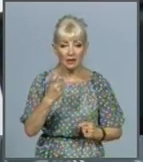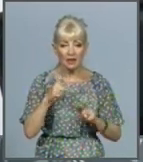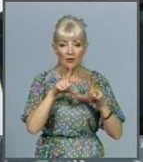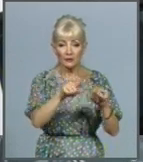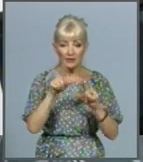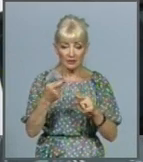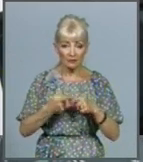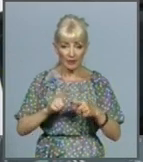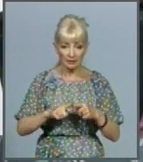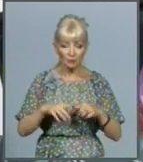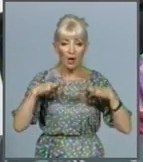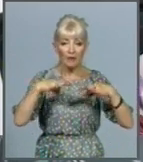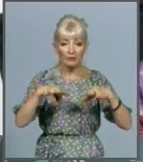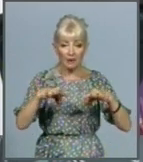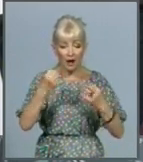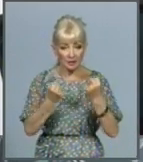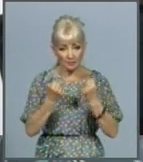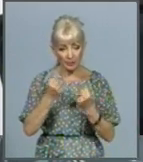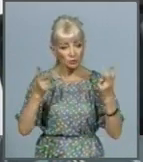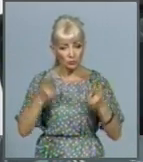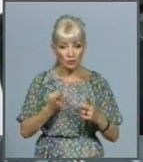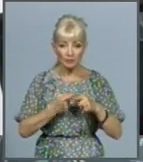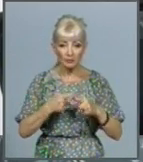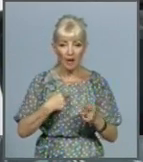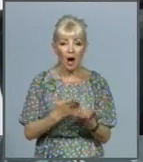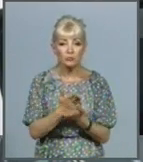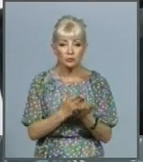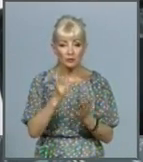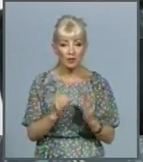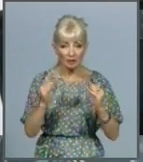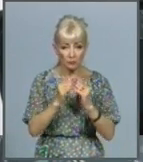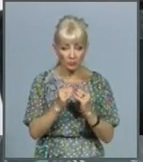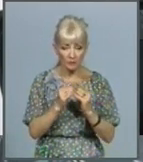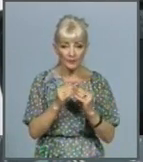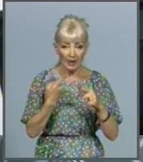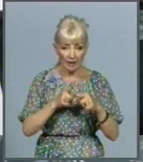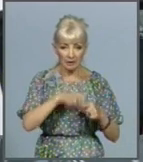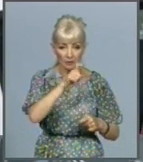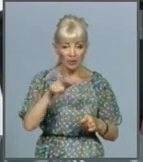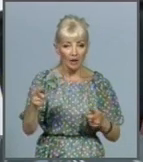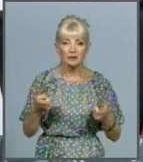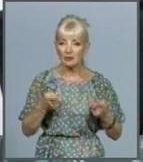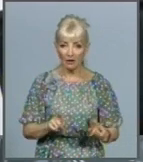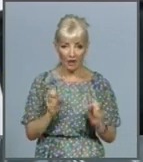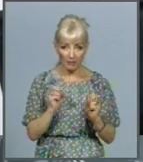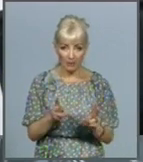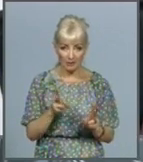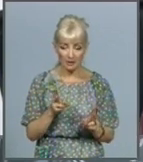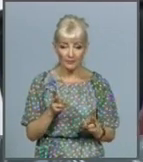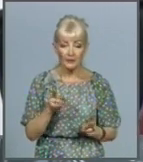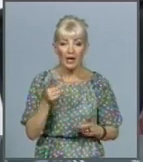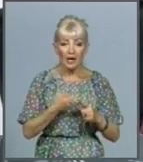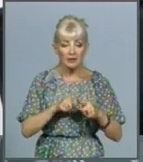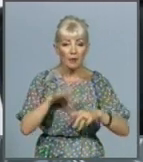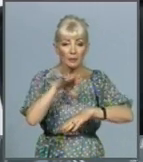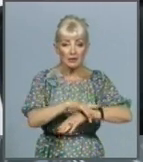транспорт необхідний, тому що ми обслужуємо на дому цих пацієнтів. Вони реально опасні в контакті. Це подозрення на